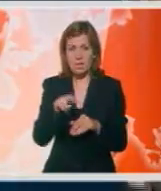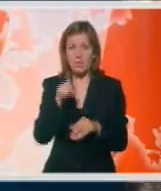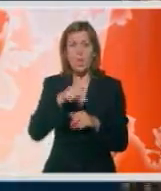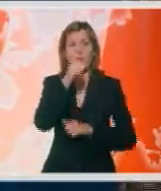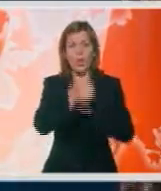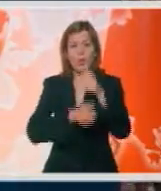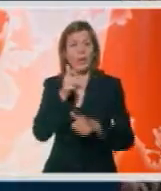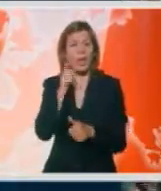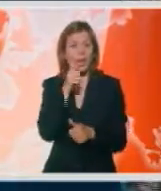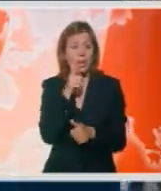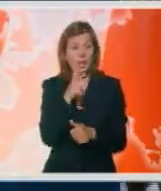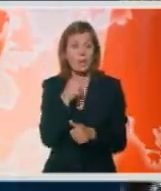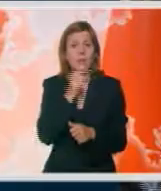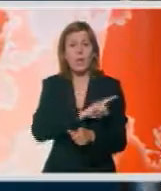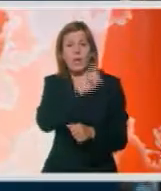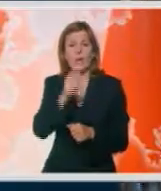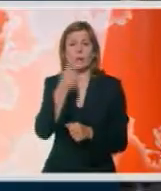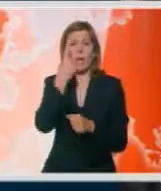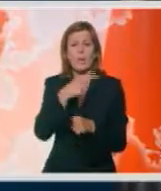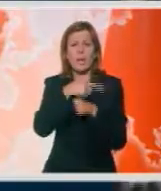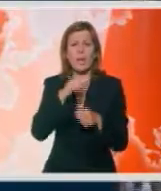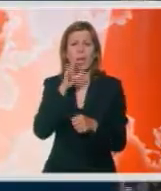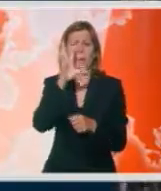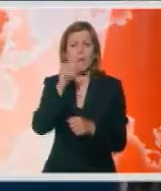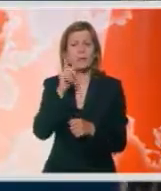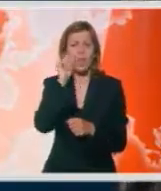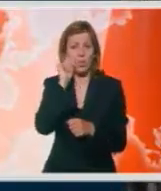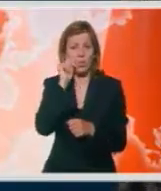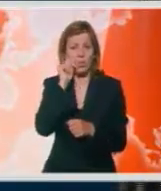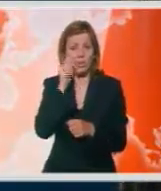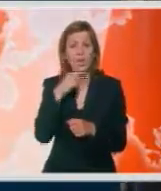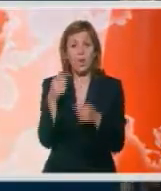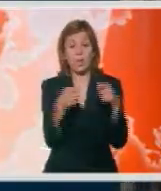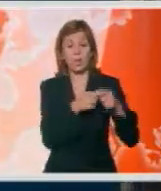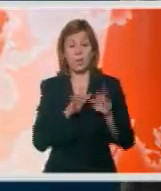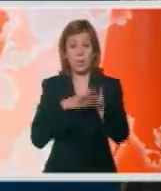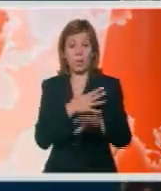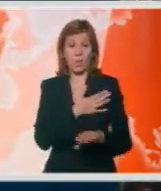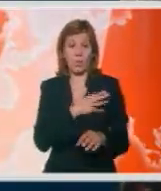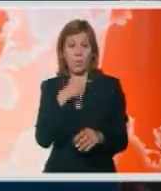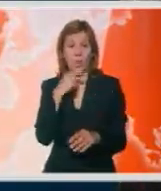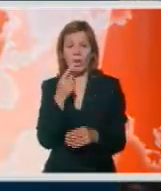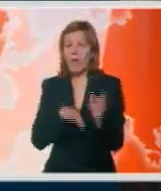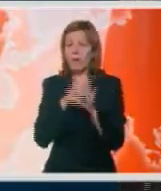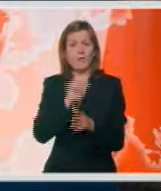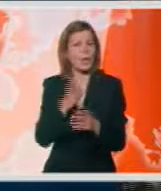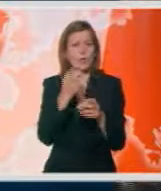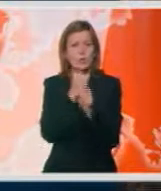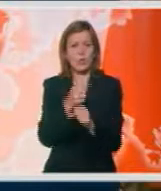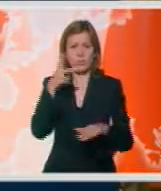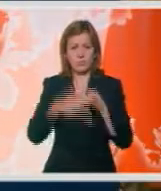godine u taj grad kod Izazorfa došlo je skoro milijon i pol ljudi, preno se mediji. Organizator Parade Ljubavi izjavio je da se ona više neće održavati.